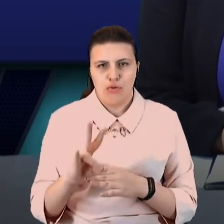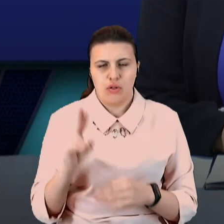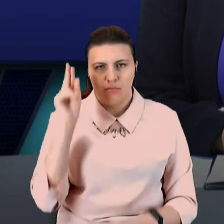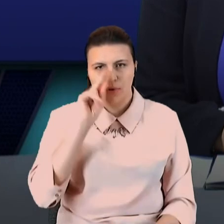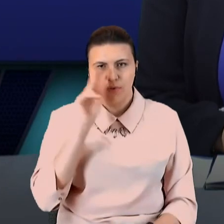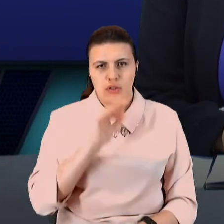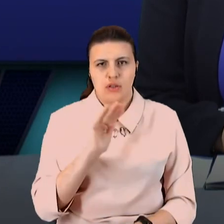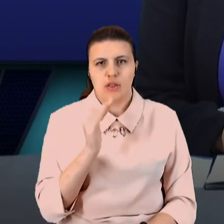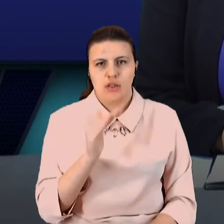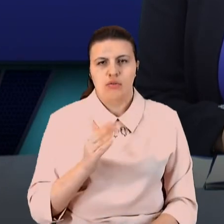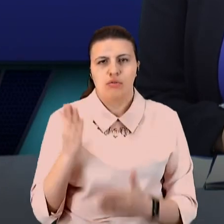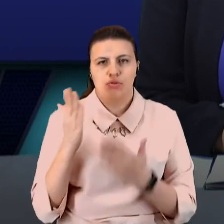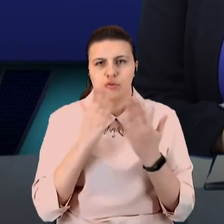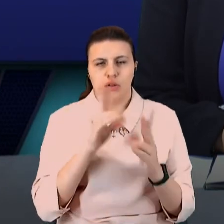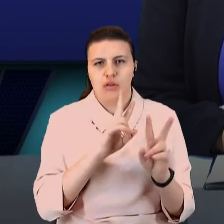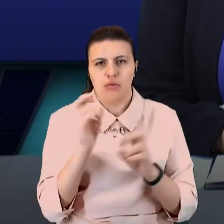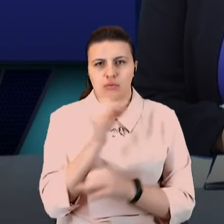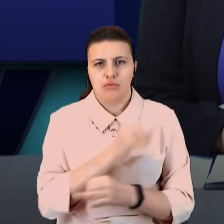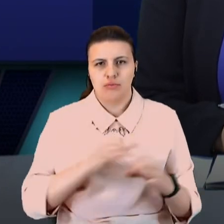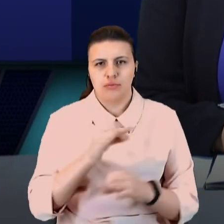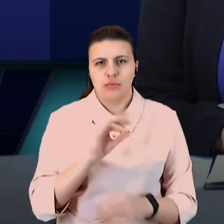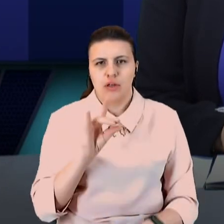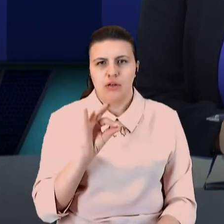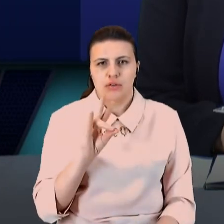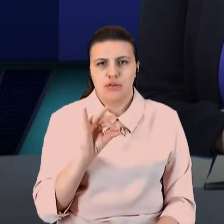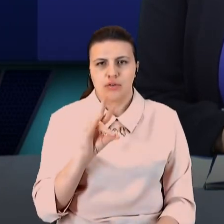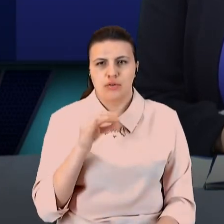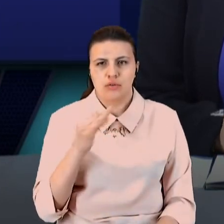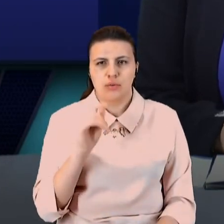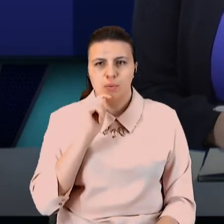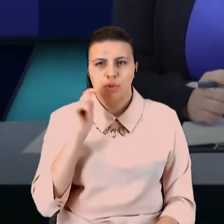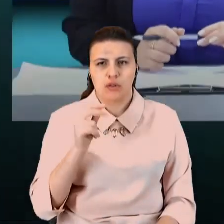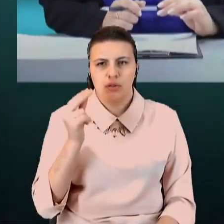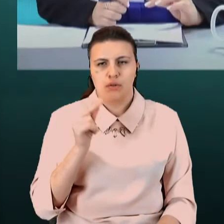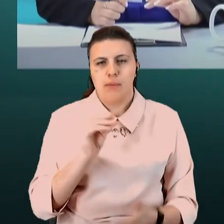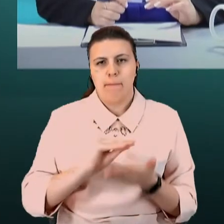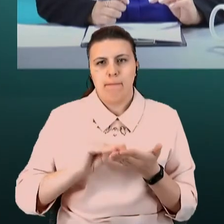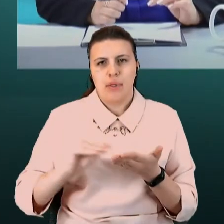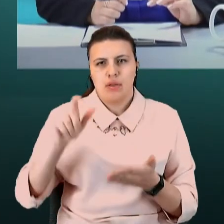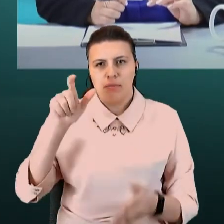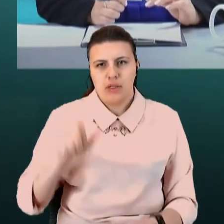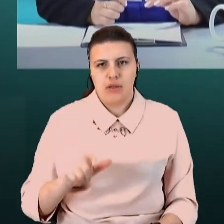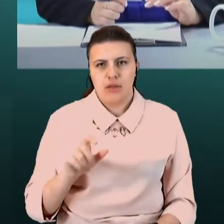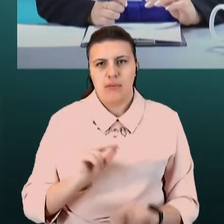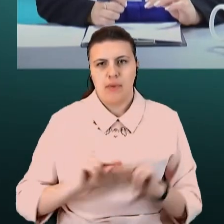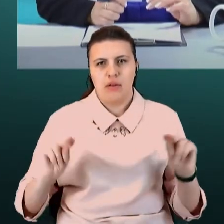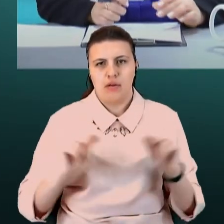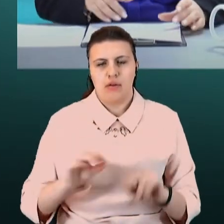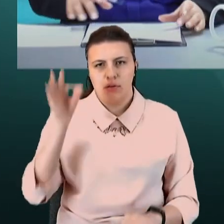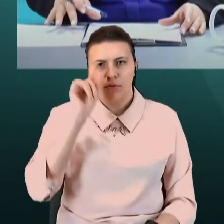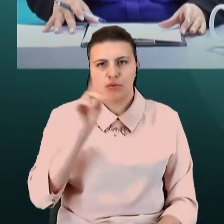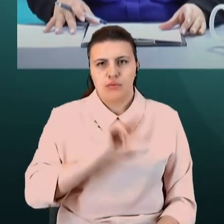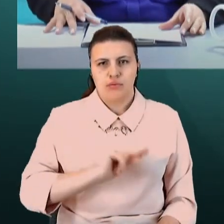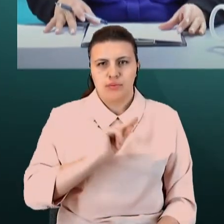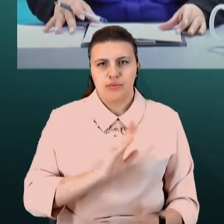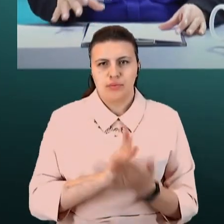Тему будемо обговорювати з Ларисою Ніцею-українською письменницею-педагогиною. Нагадаю, що ми працюємо у прямому ефірі телефона нашої